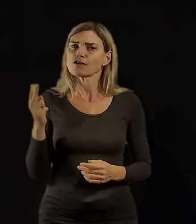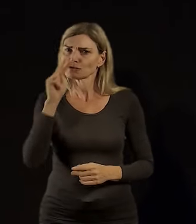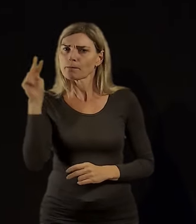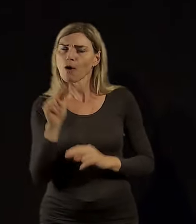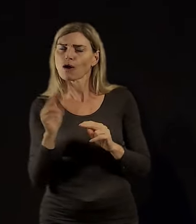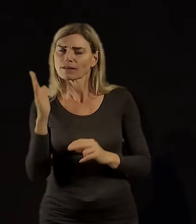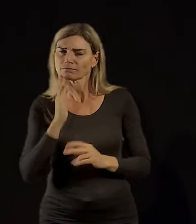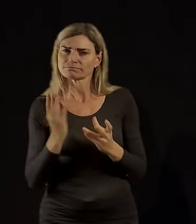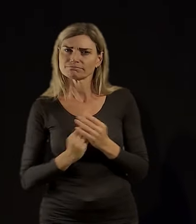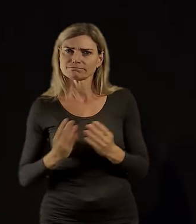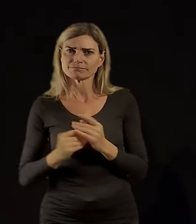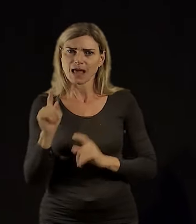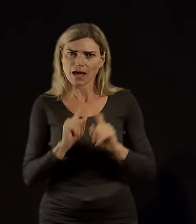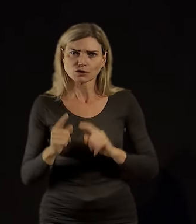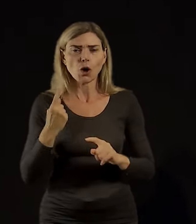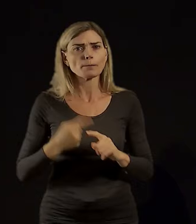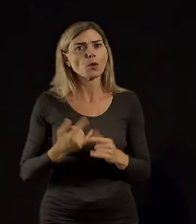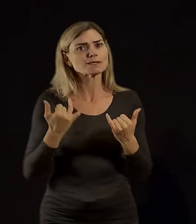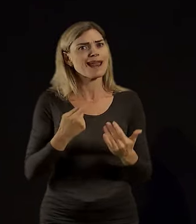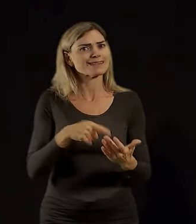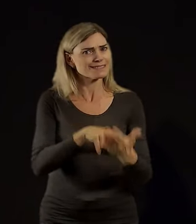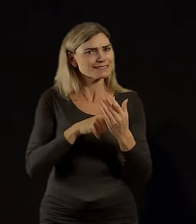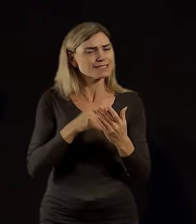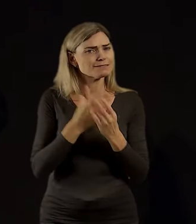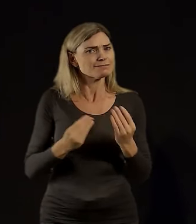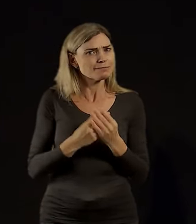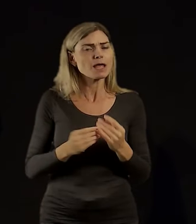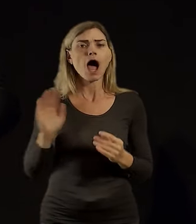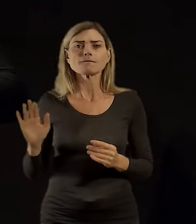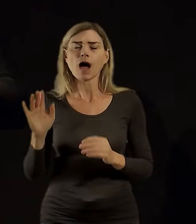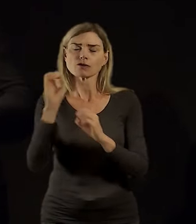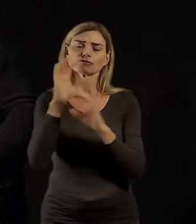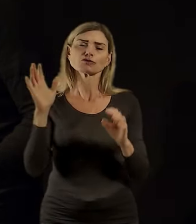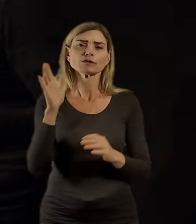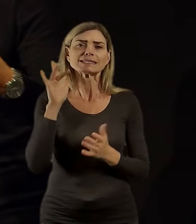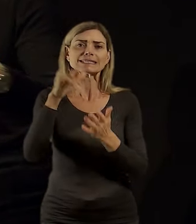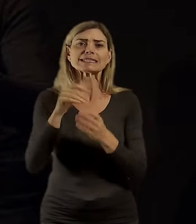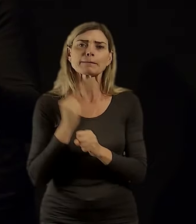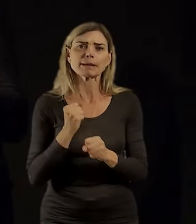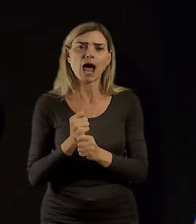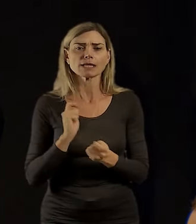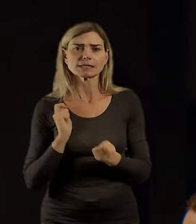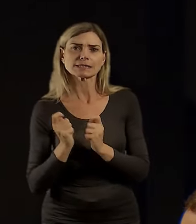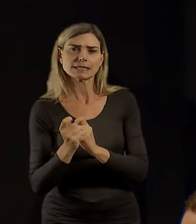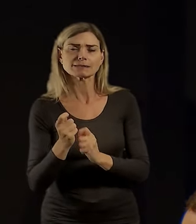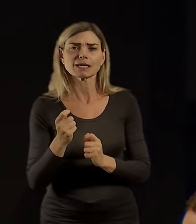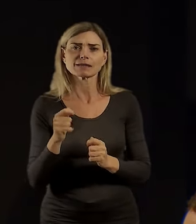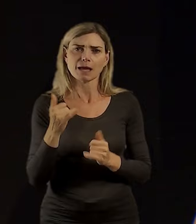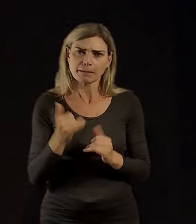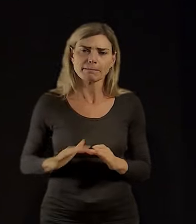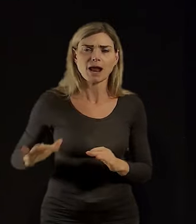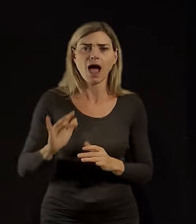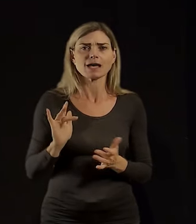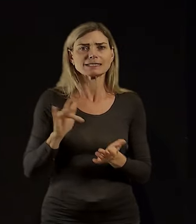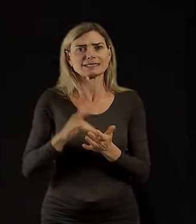co v kombinaci s tím, co jsme tady viděli, je pro vás ten cíl třeba do těch budoucích let, jak Prahu optimalizovat v tom, aby byla